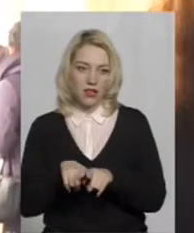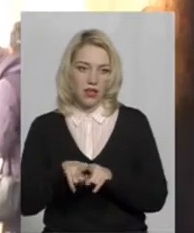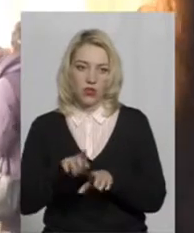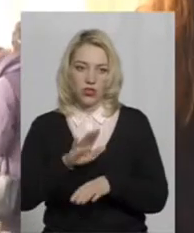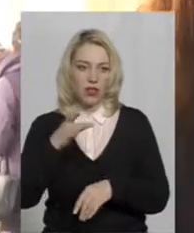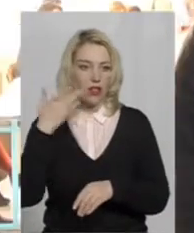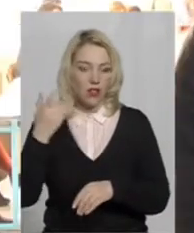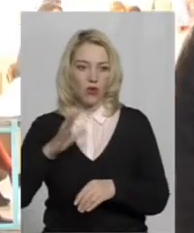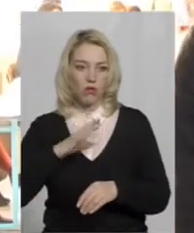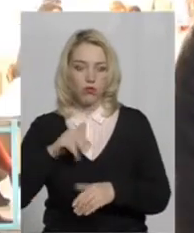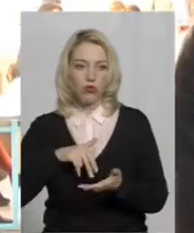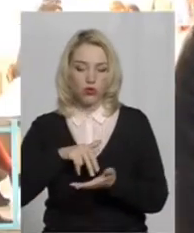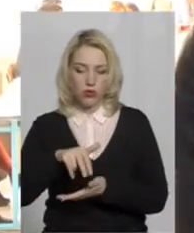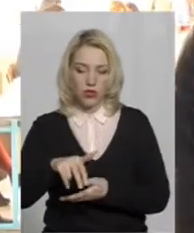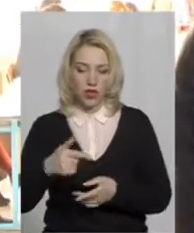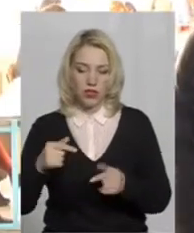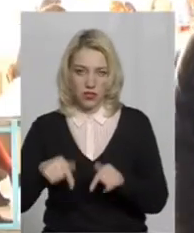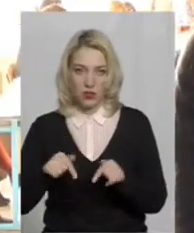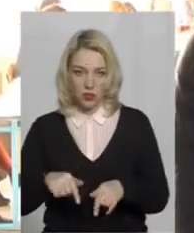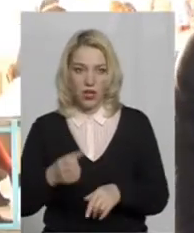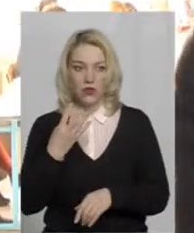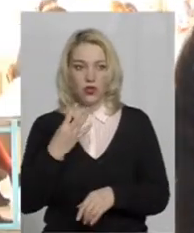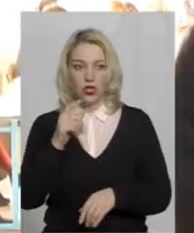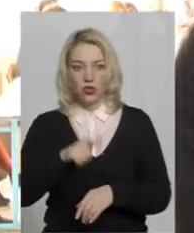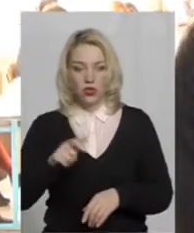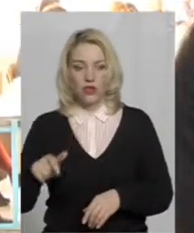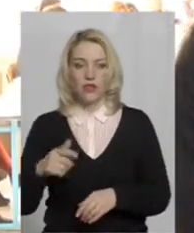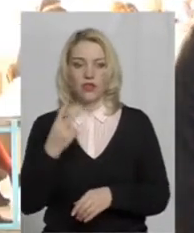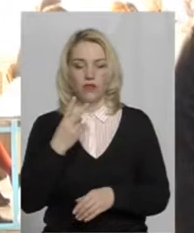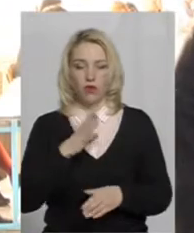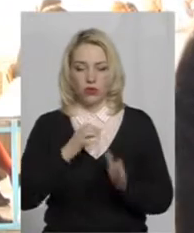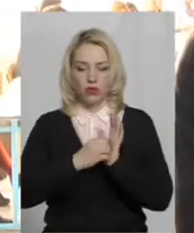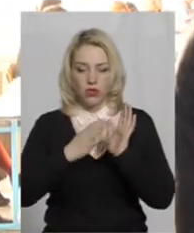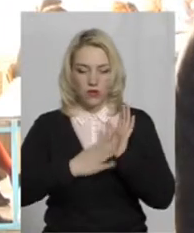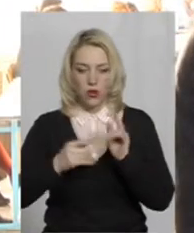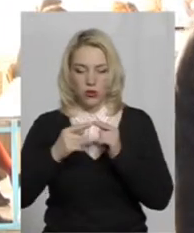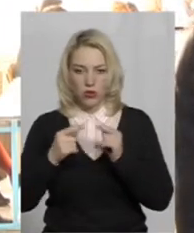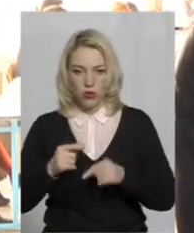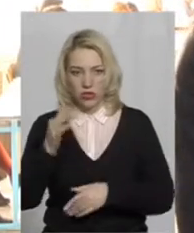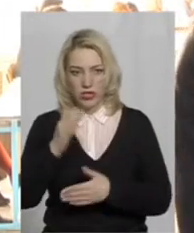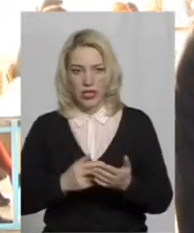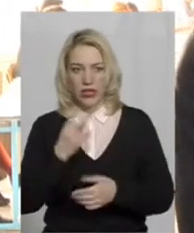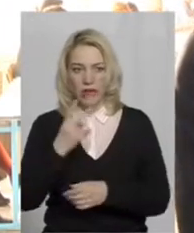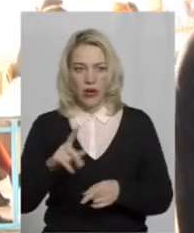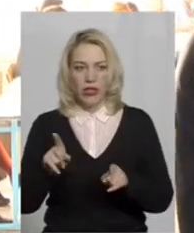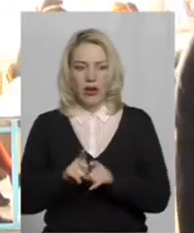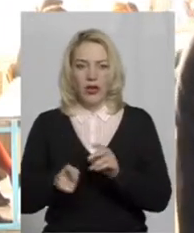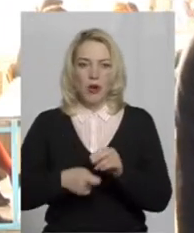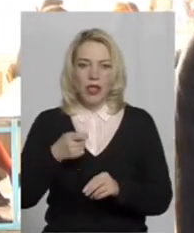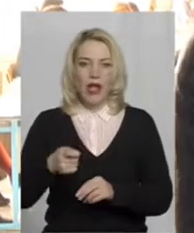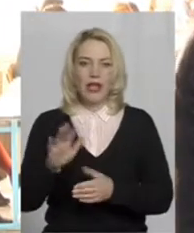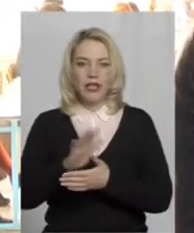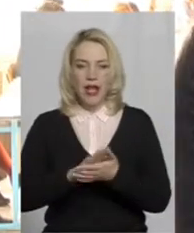легко було сюди дістатися. 14 чоловік, двоє було в нас зазначені в оточнюючих списках, і двоє також подали заяву.